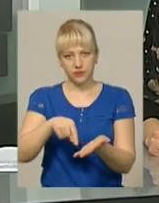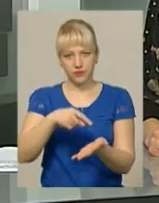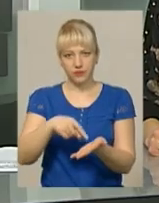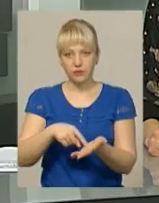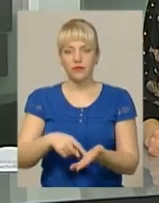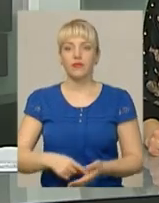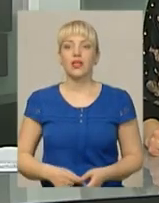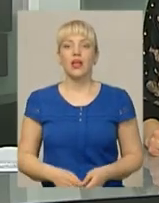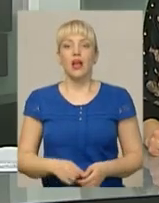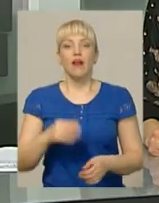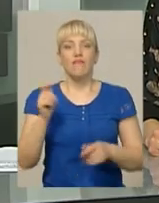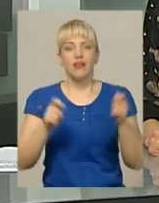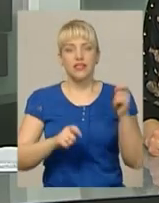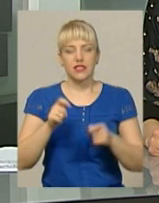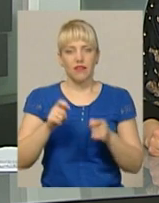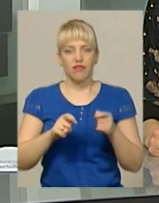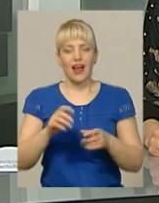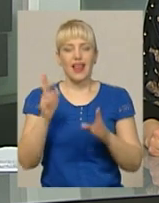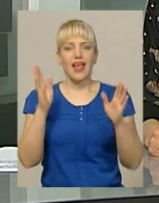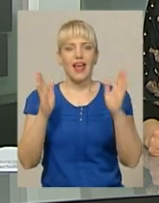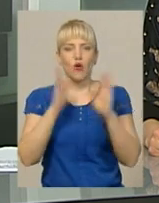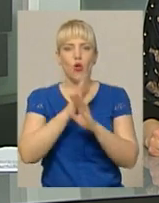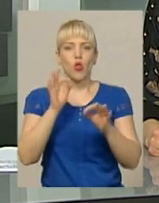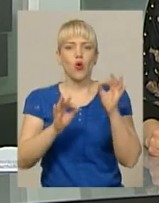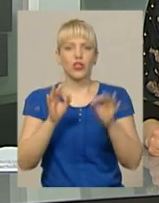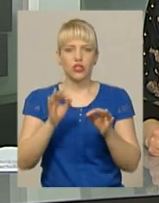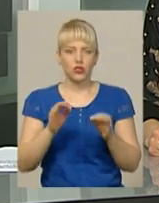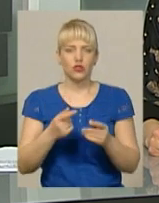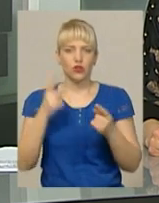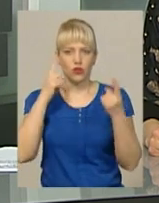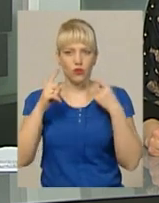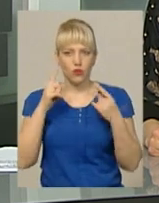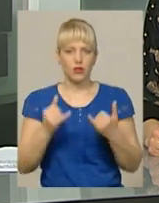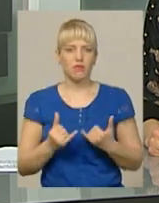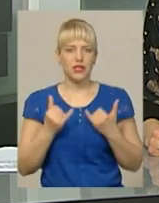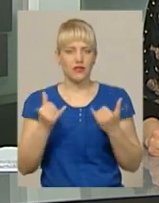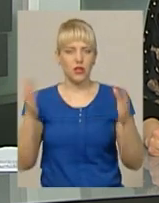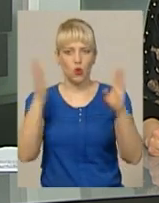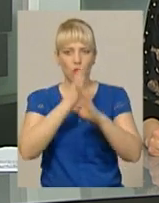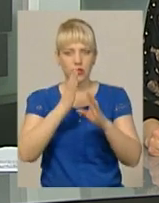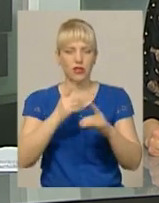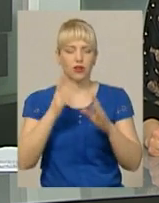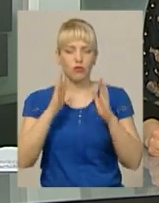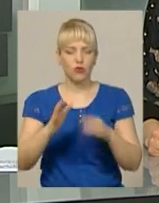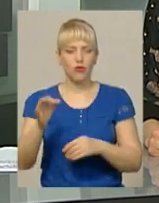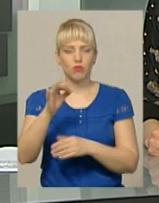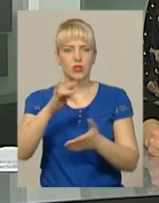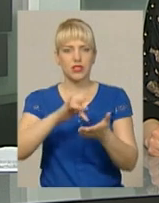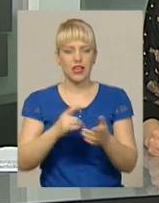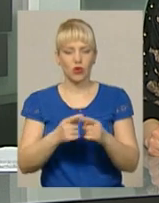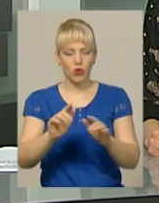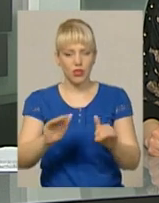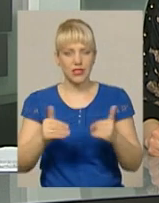Фестиваль екологічної творчості «Свіжий вітер», присвячений Дню довкілля, відбудеться в обласному центрі. Його ініціюють серед